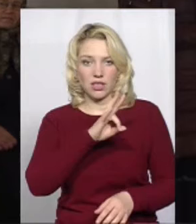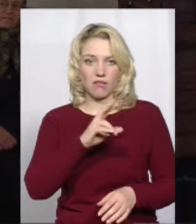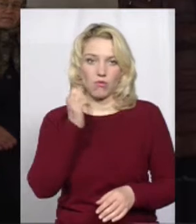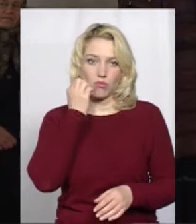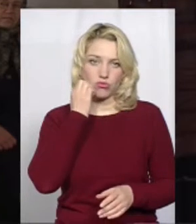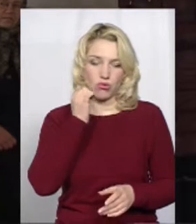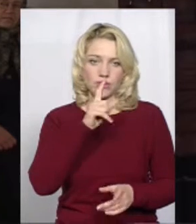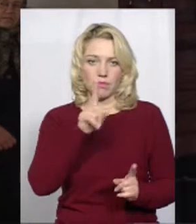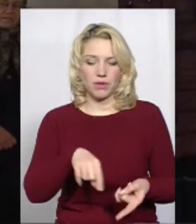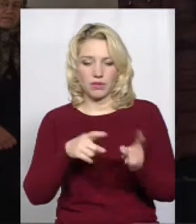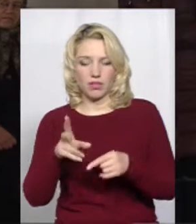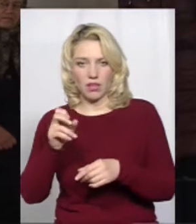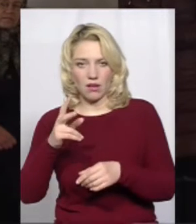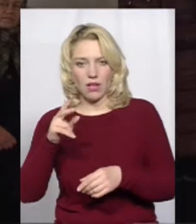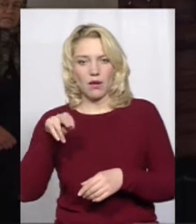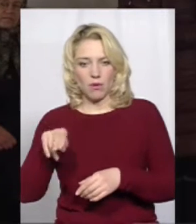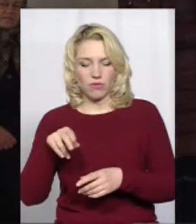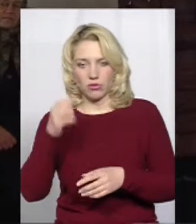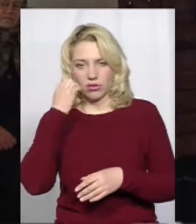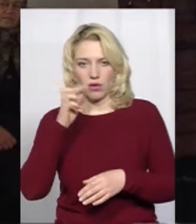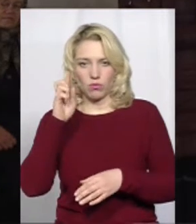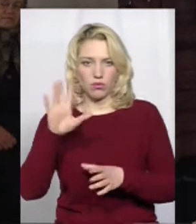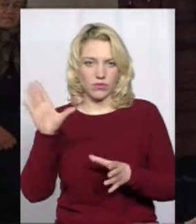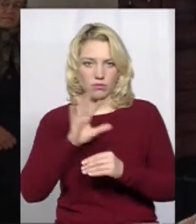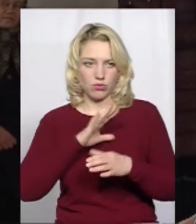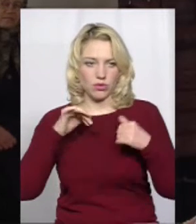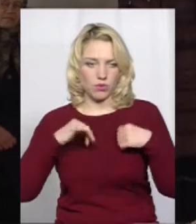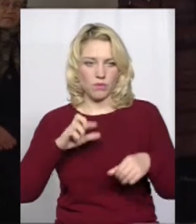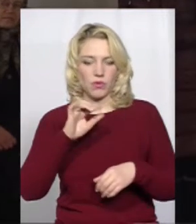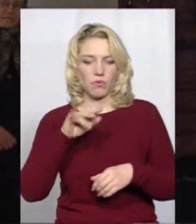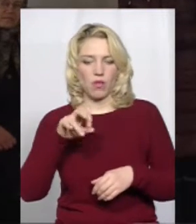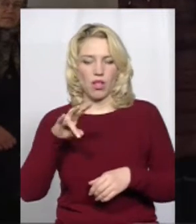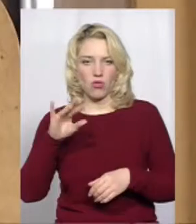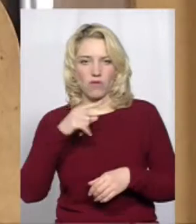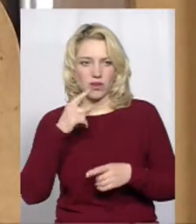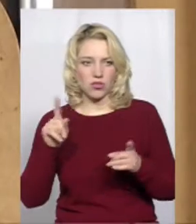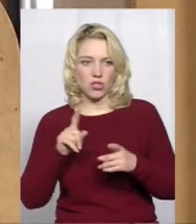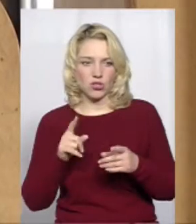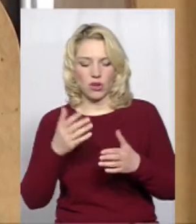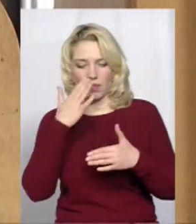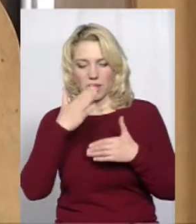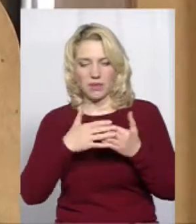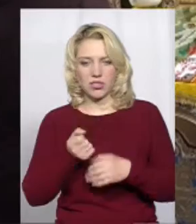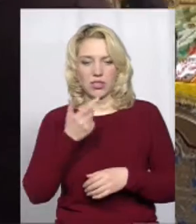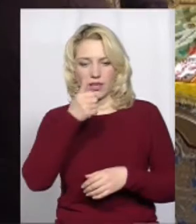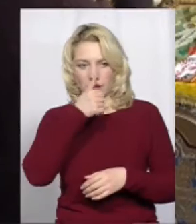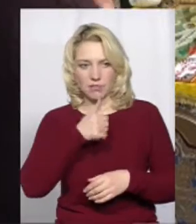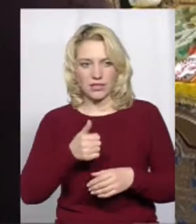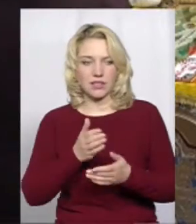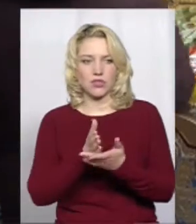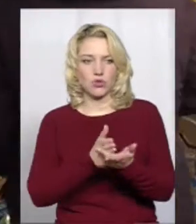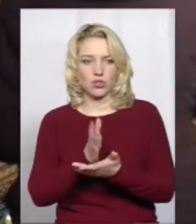патріархату. Дякувати Богу, все було спокійно. Олександр Буланов додає, найближчі декілька місяців священнослужіння у церкві